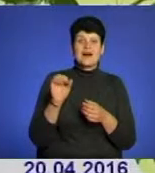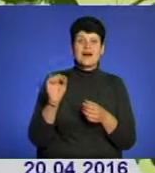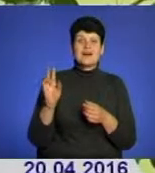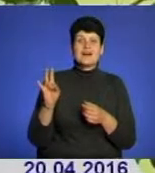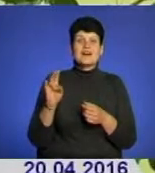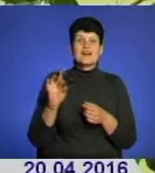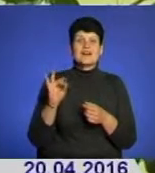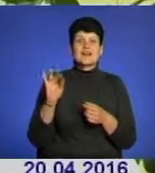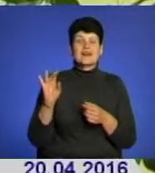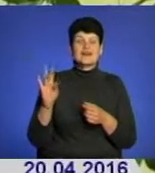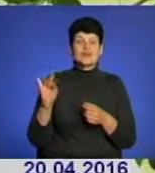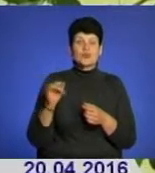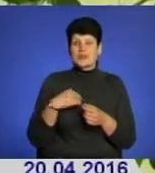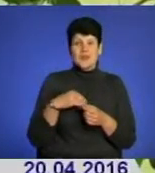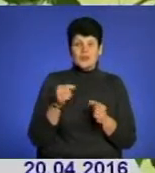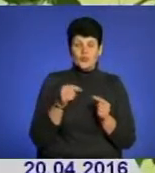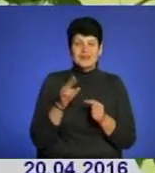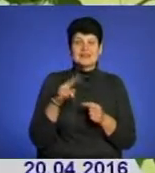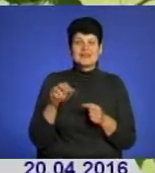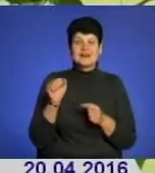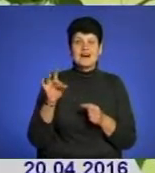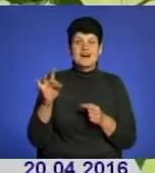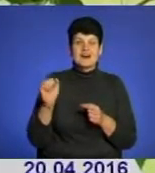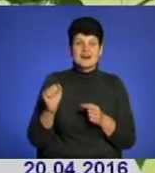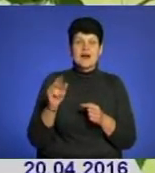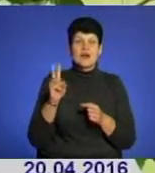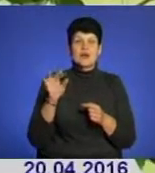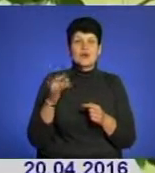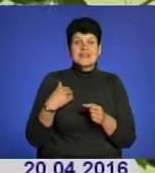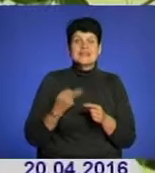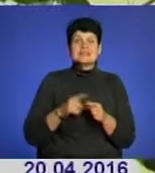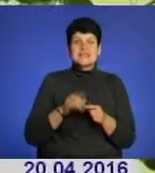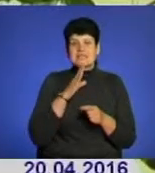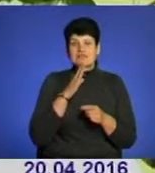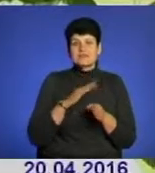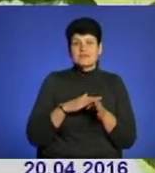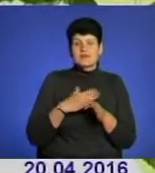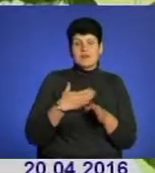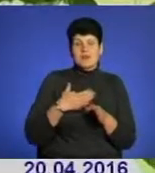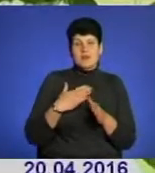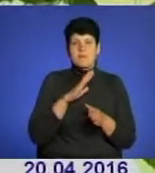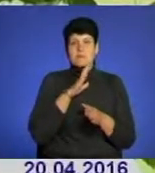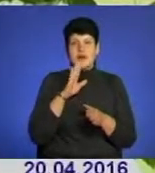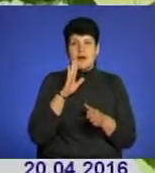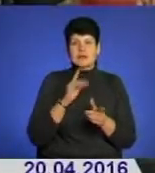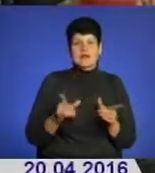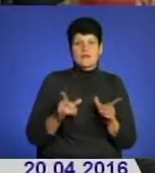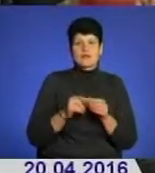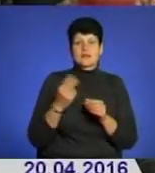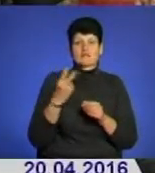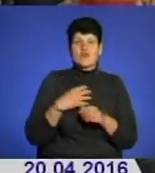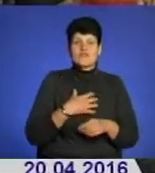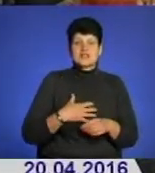пасує бути, тому Дара. А Корній – це дівочі прізвище моєї мами, і я так поєднала двох важливих для мене жінок.